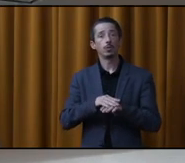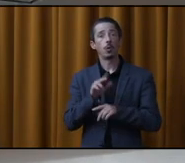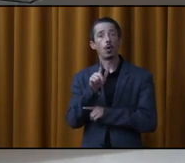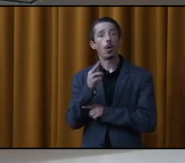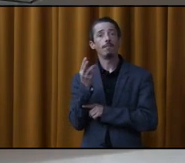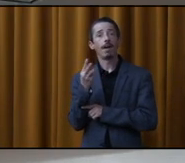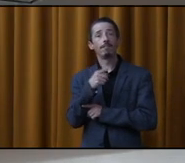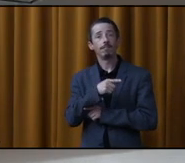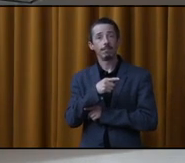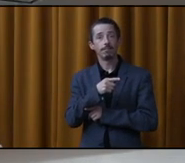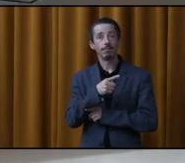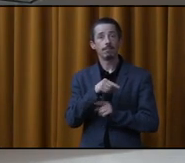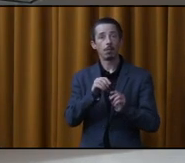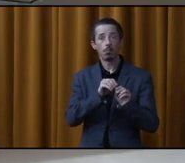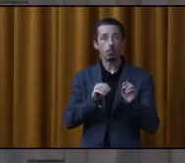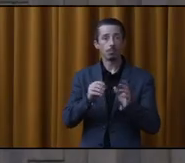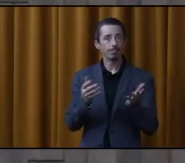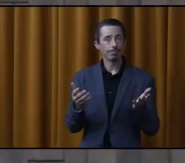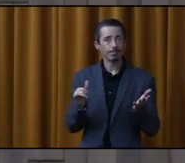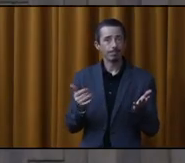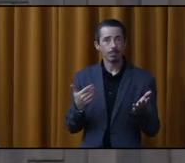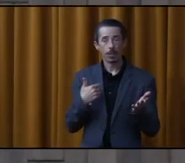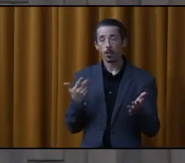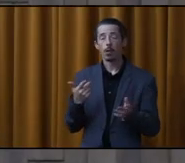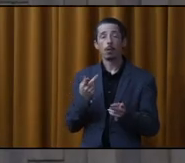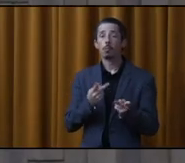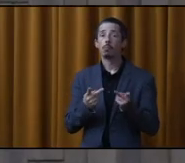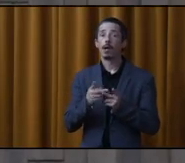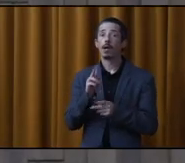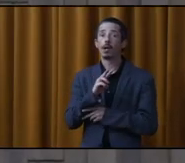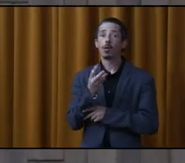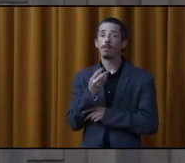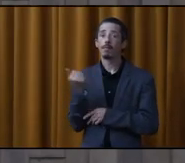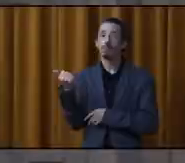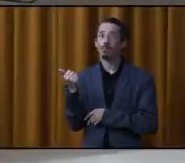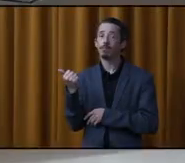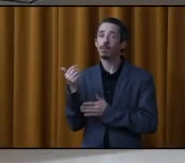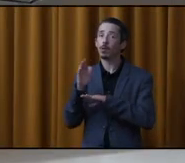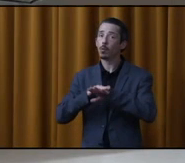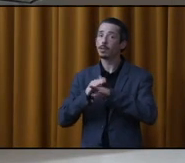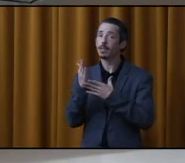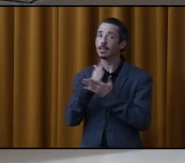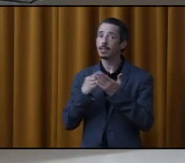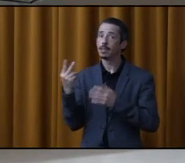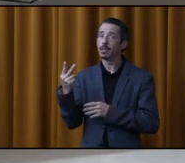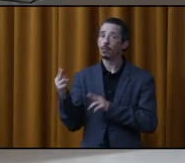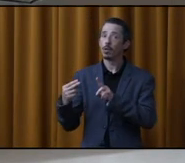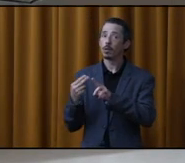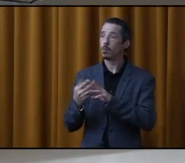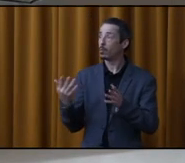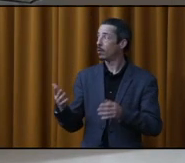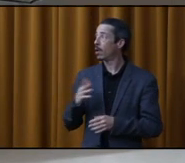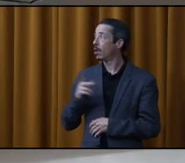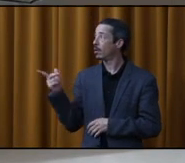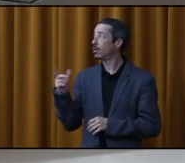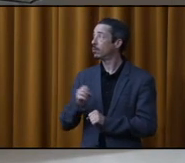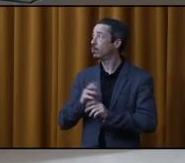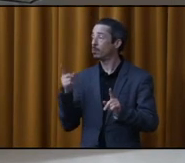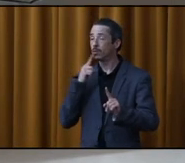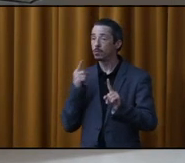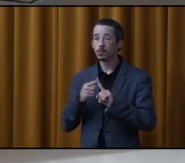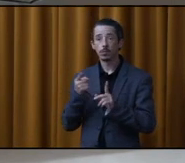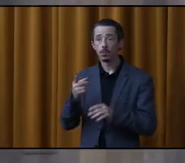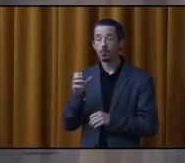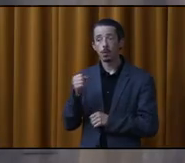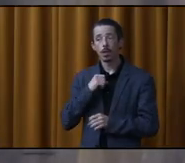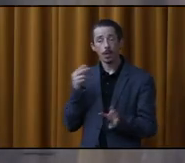dit qu'on allait le déplacer. Bien, pour le parc Lefebvre, c le conseiller du district qui veut... Madame, je vais être assez clair avec vous, j'ai